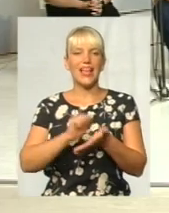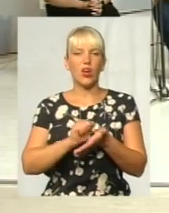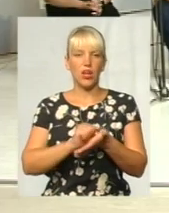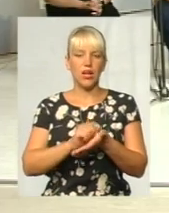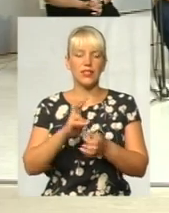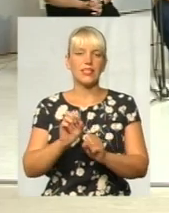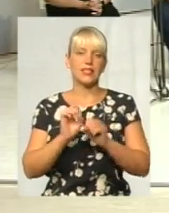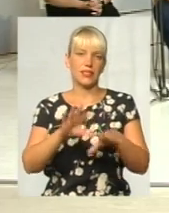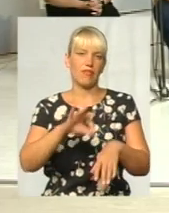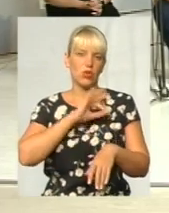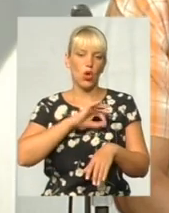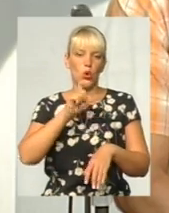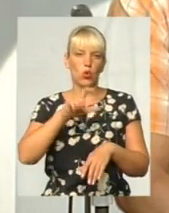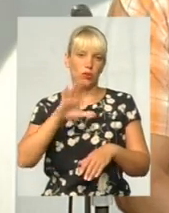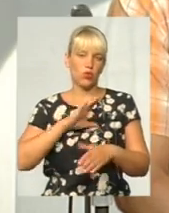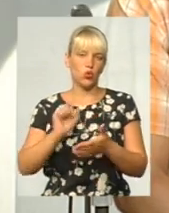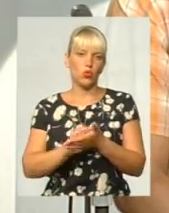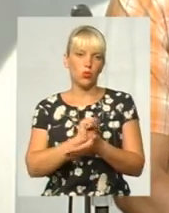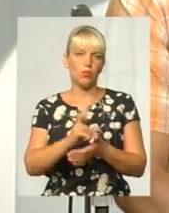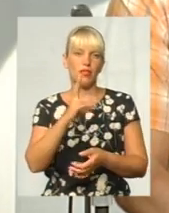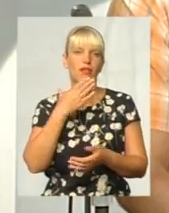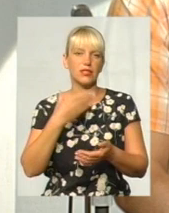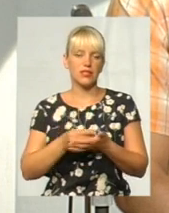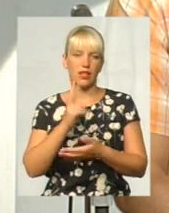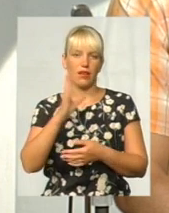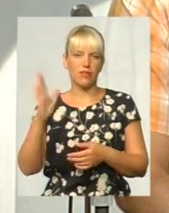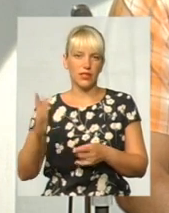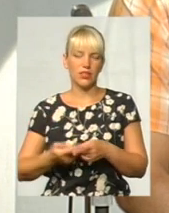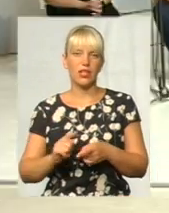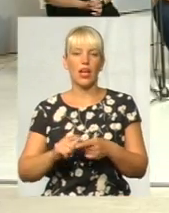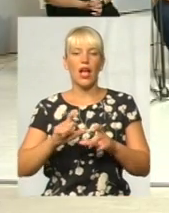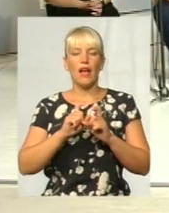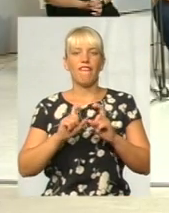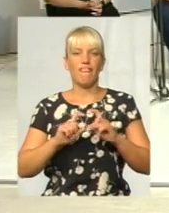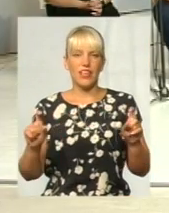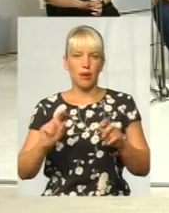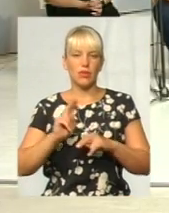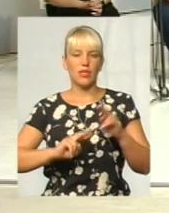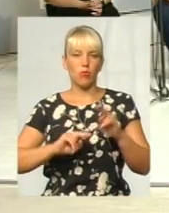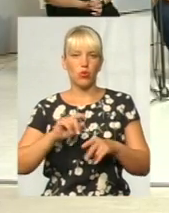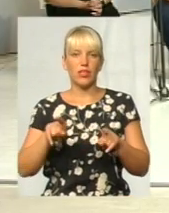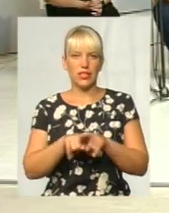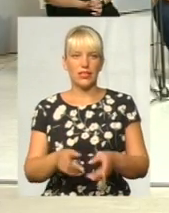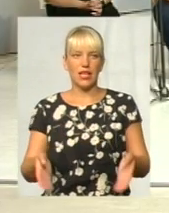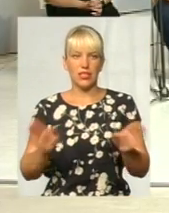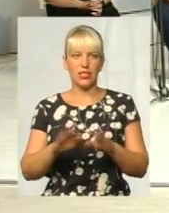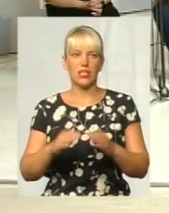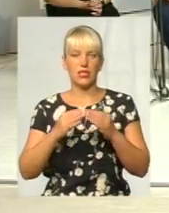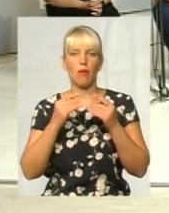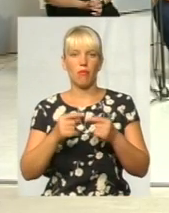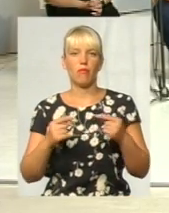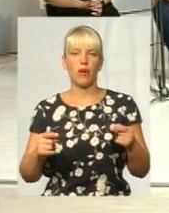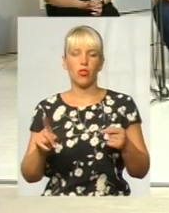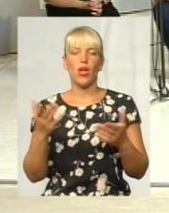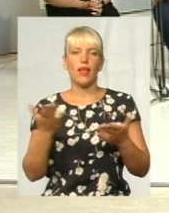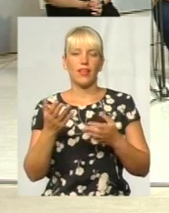в людей вже були слідоцтва на право власності на житло. Фірми забудовника теж залишилося майно в об'єкті, згорів? Чи ні?